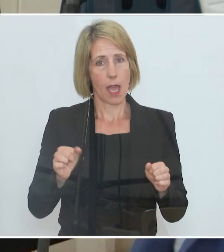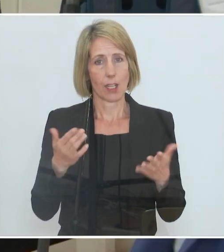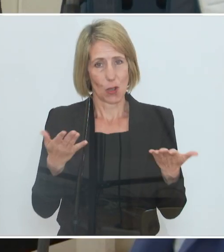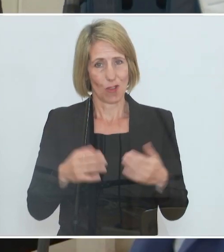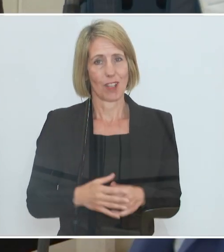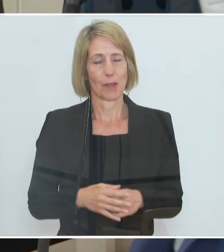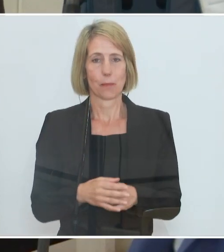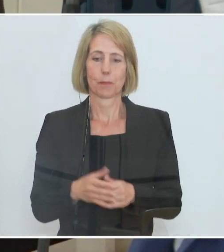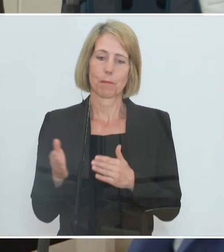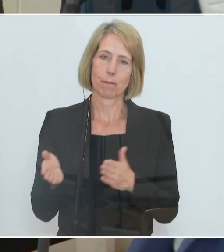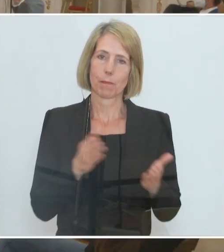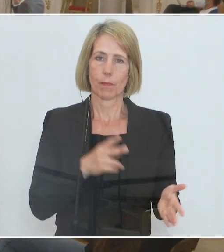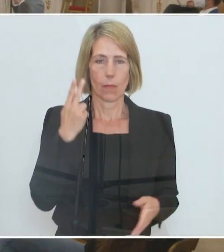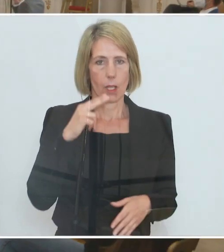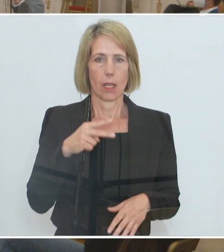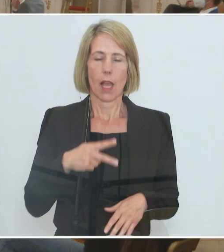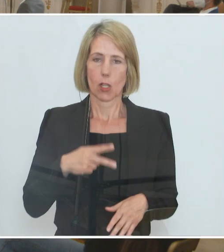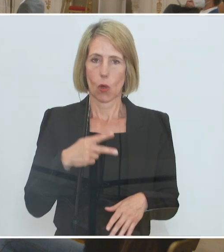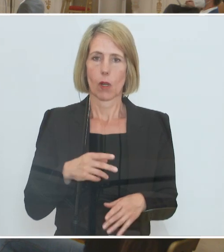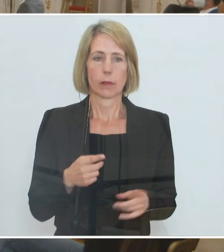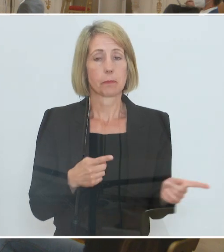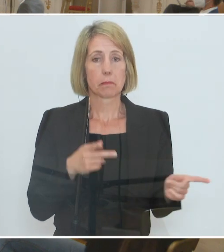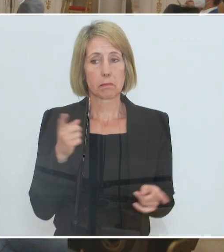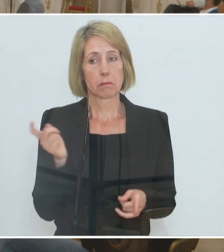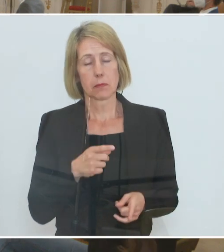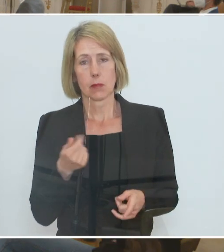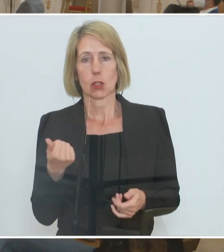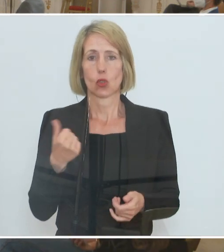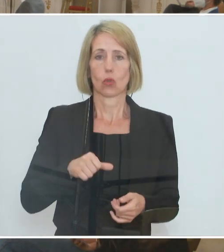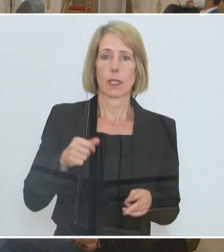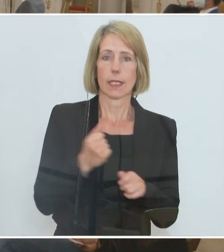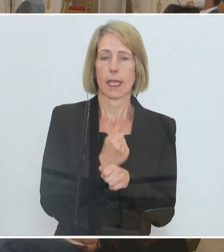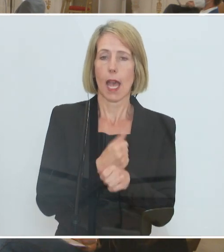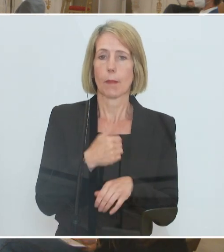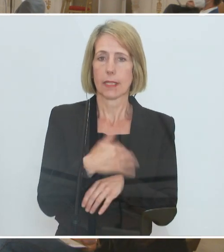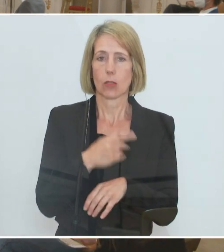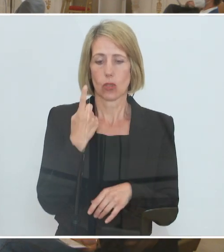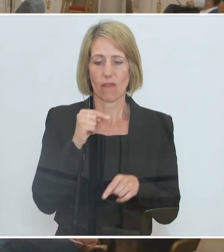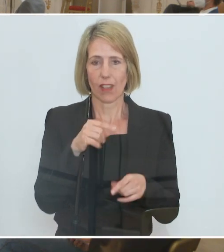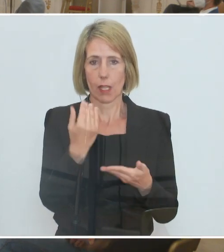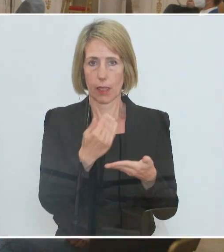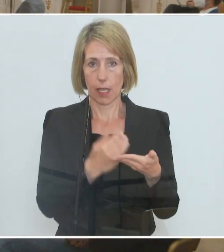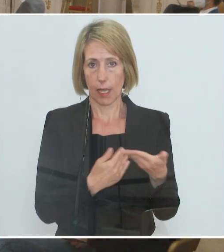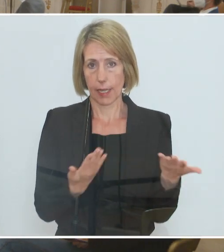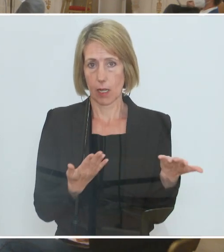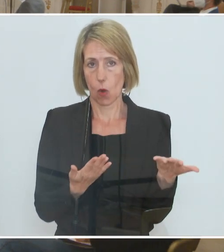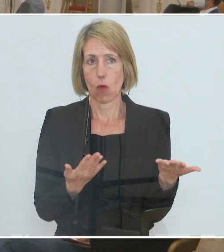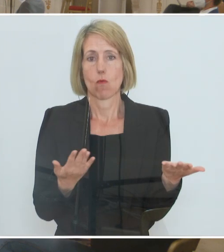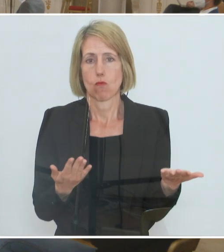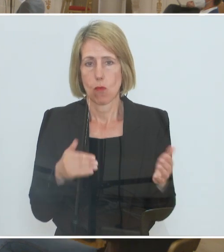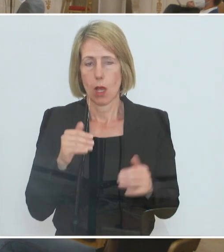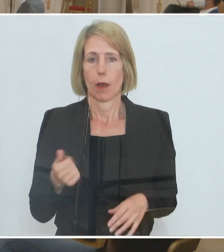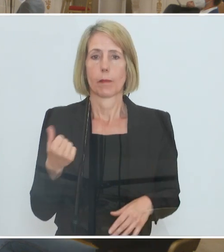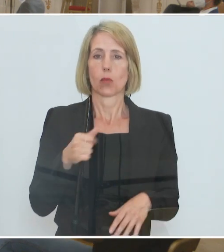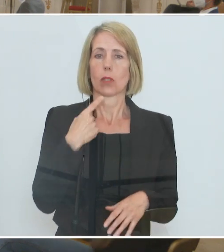Zur Frage, ob es zusätzliche Arbeitslose geben wird aufgrund dieser Regelung. Man muss glaube ich dazu sagen, ganz